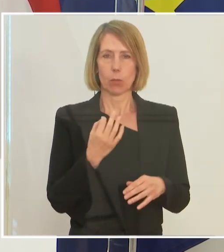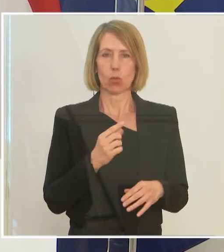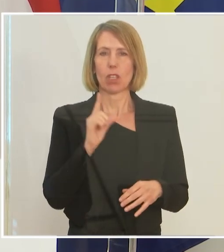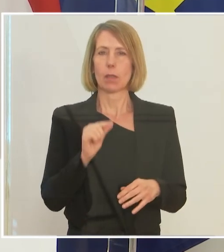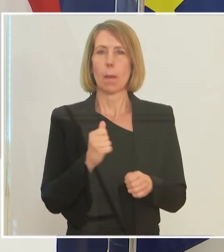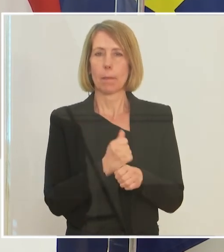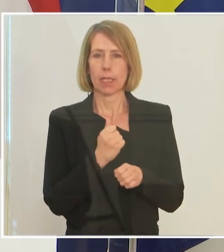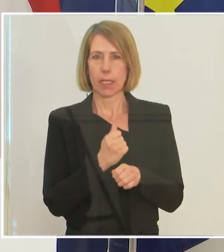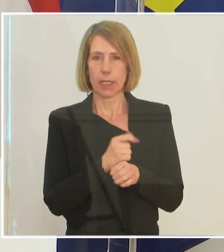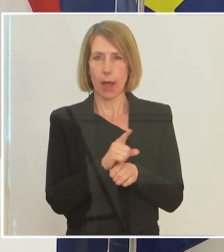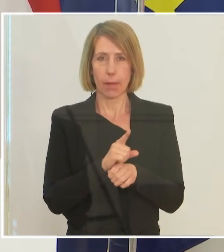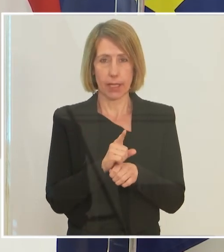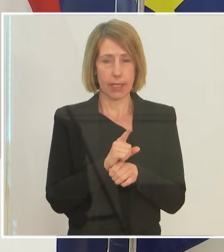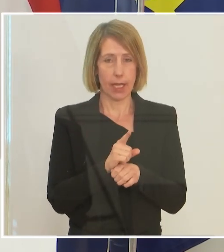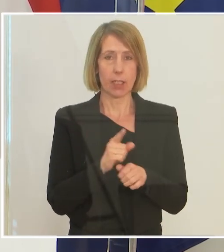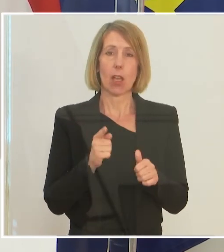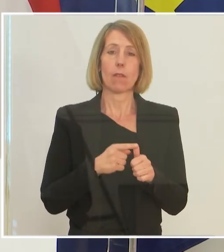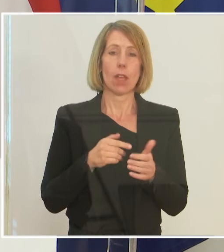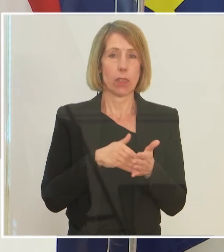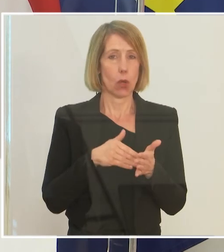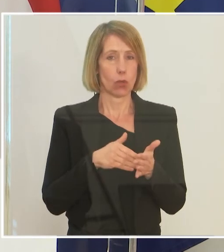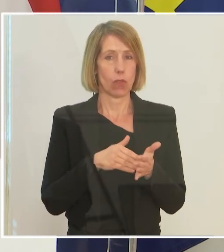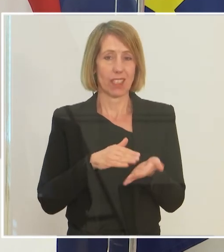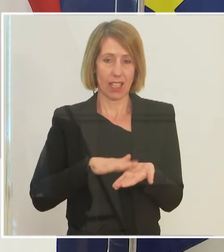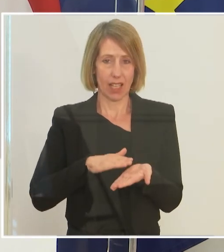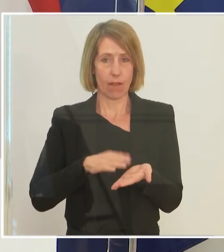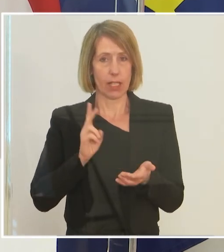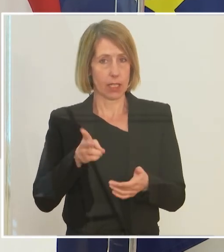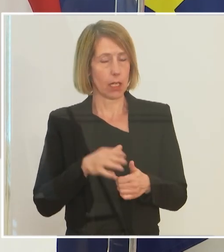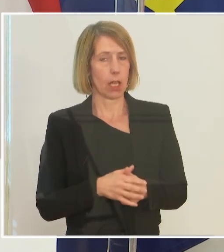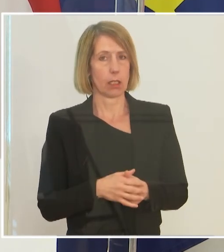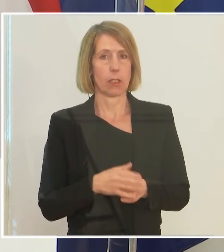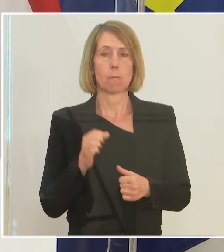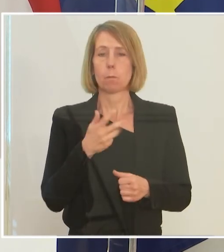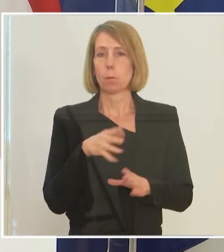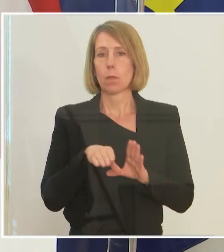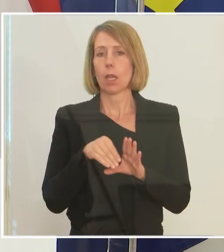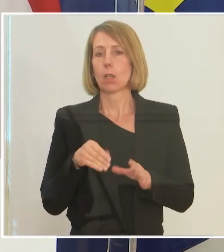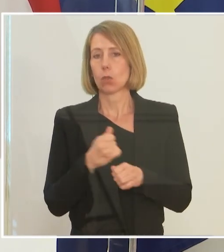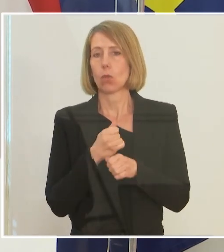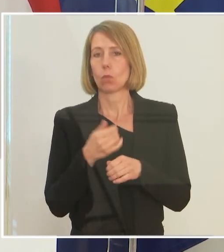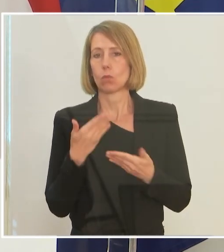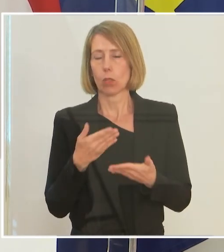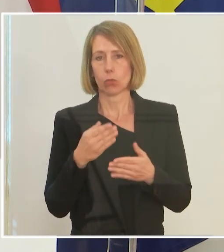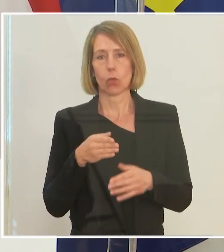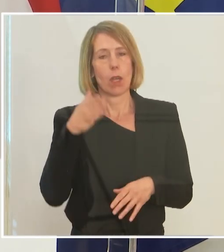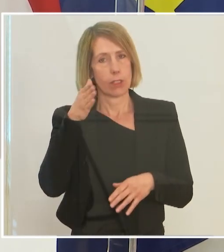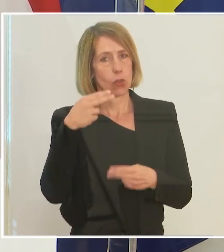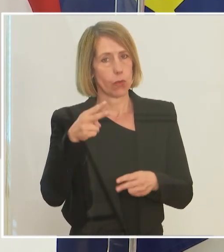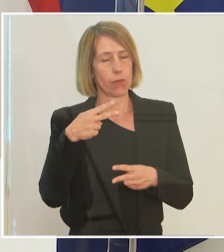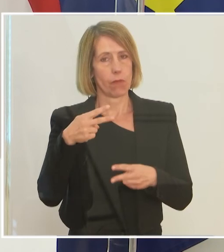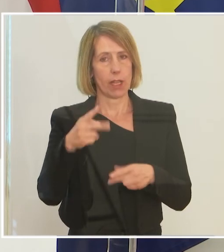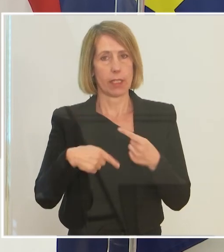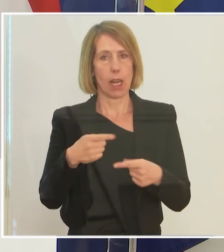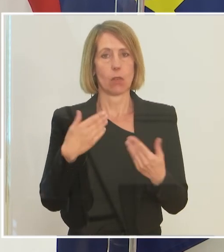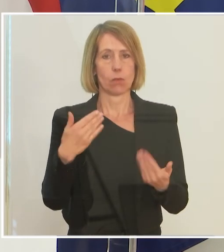wenn eben nachgewiesen wird, dass das notwendig ist. Das machen einige Unternehmen und das wird es in Zukunft auch geben. Also ich glaube, es